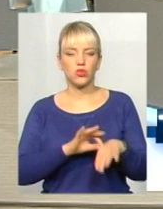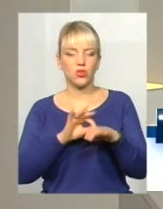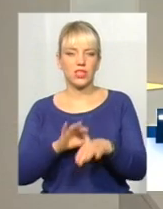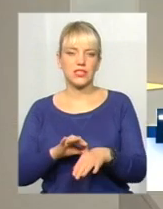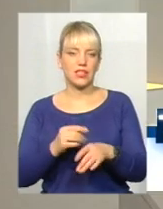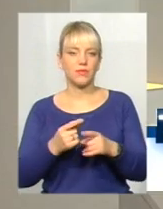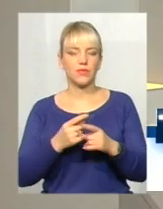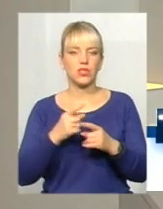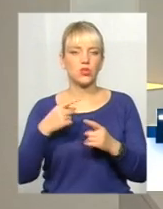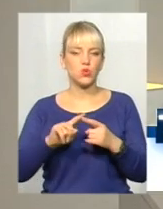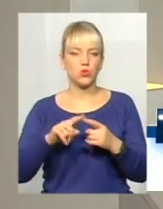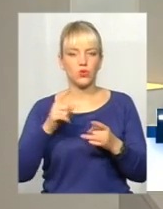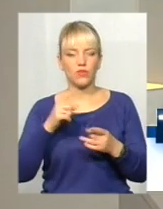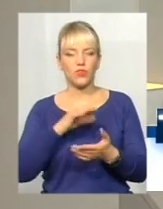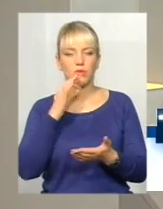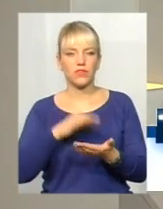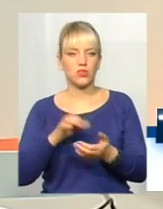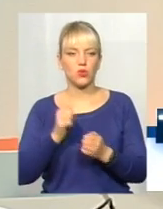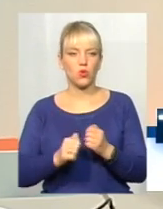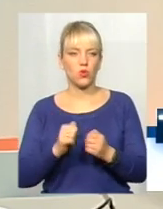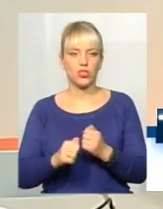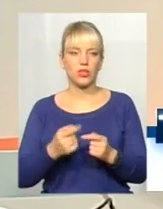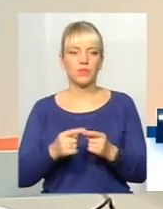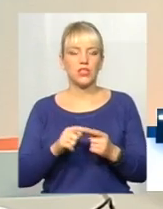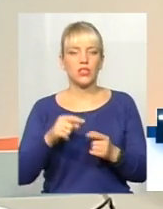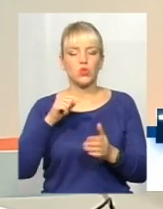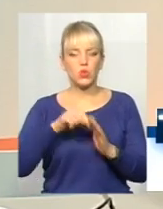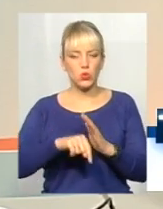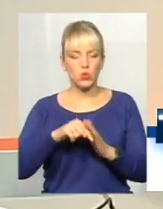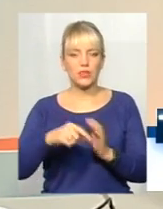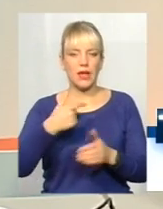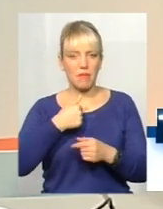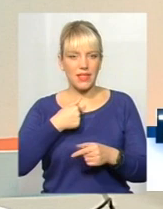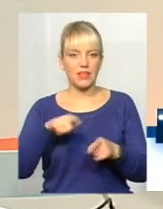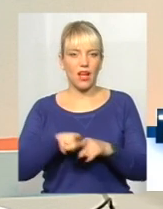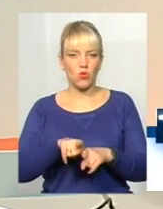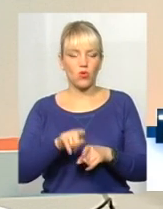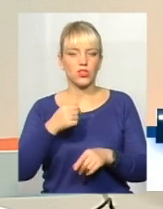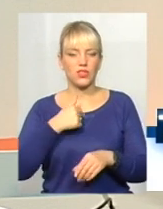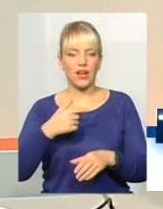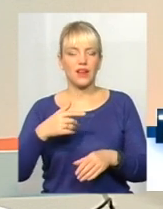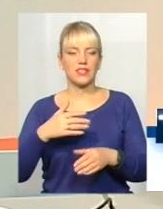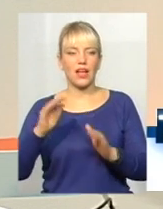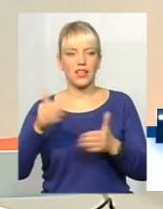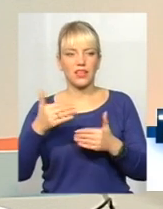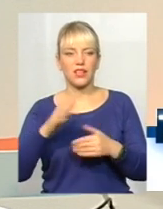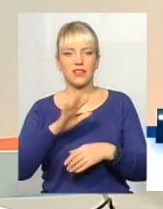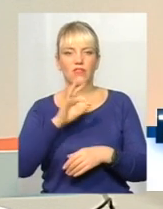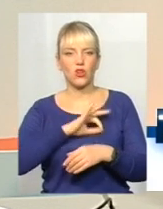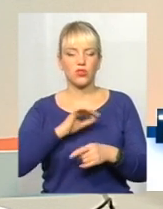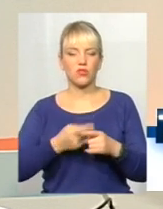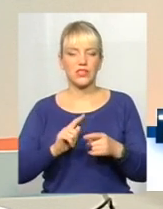кожної родини цю відповідальність. Ця історія друкається і мене в тому числі. І я закликаю всіх не використовувати ці пакетики, тому що це найбільше зло.